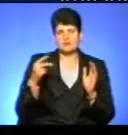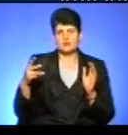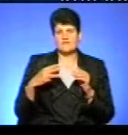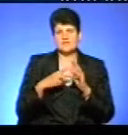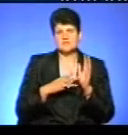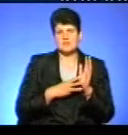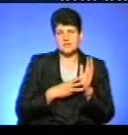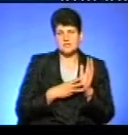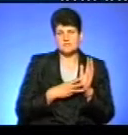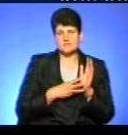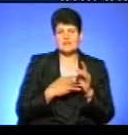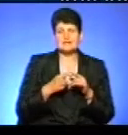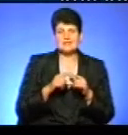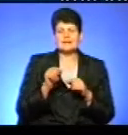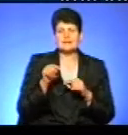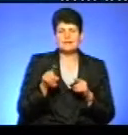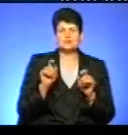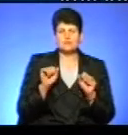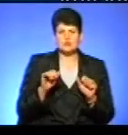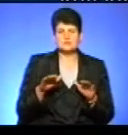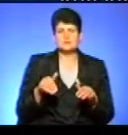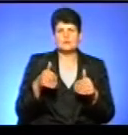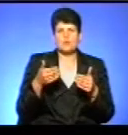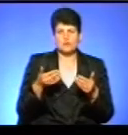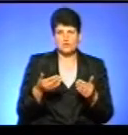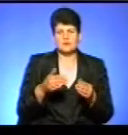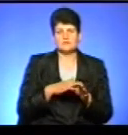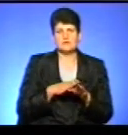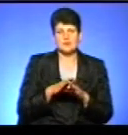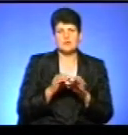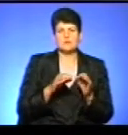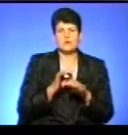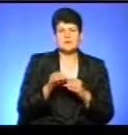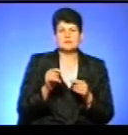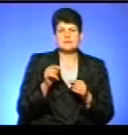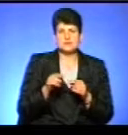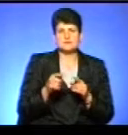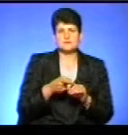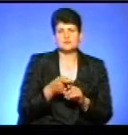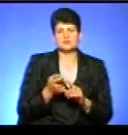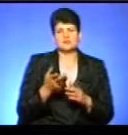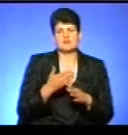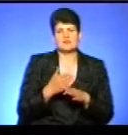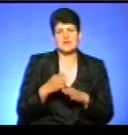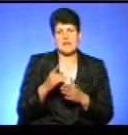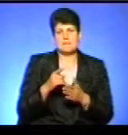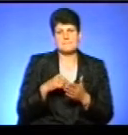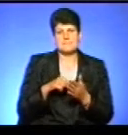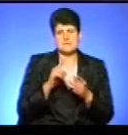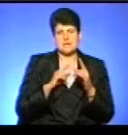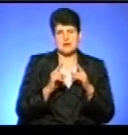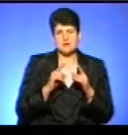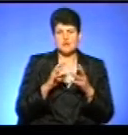рік 18 проєктів. Тобто це те, що ми можемо запропонувати реалізацію проєктів, це в тих рамках тих коштів, які їм виділяє міська рада.